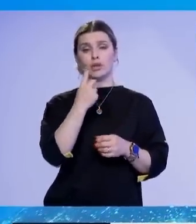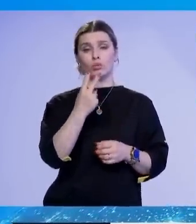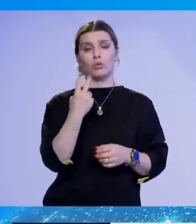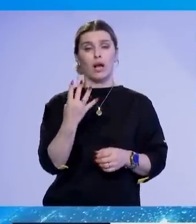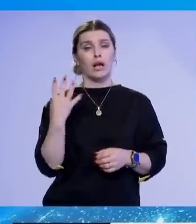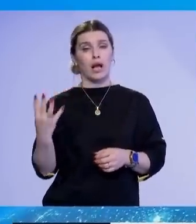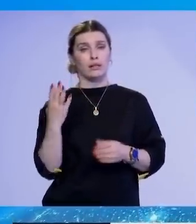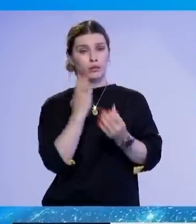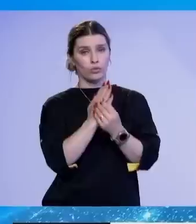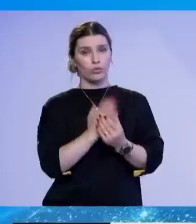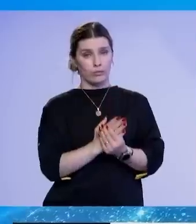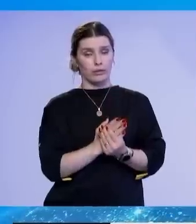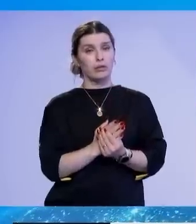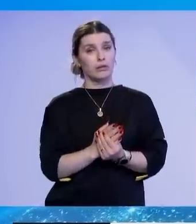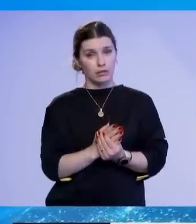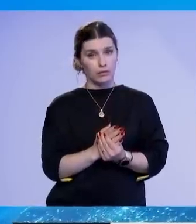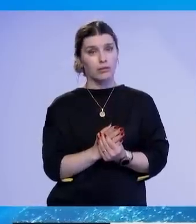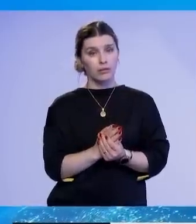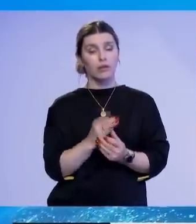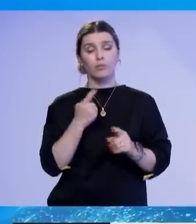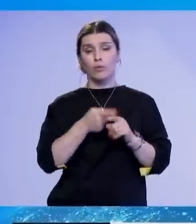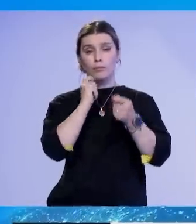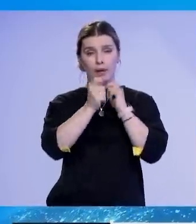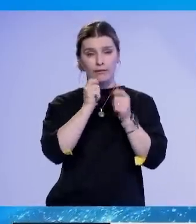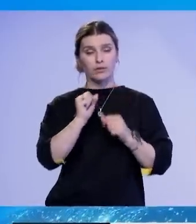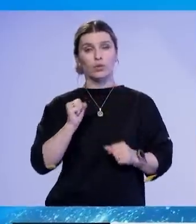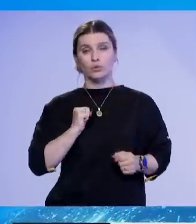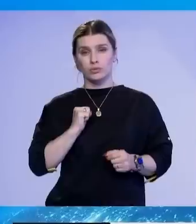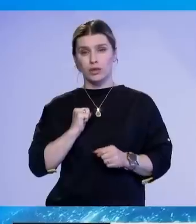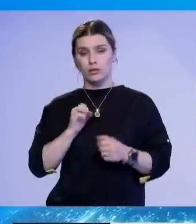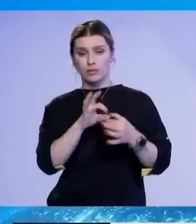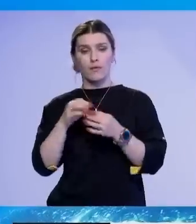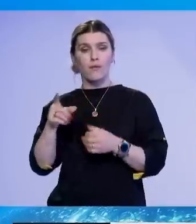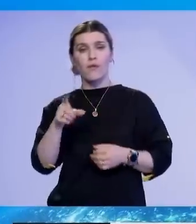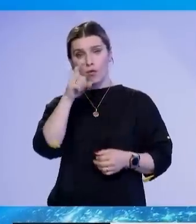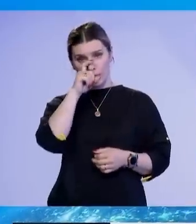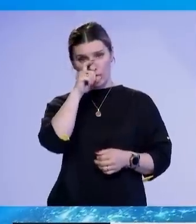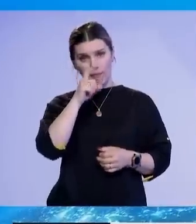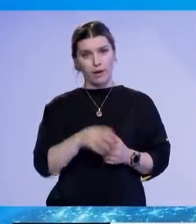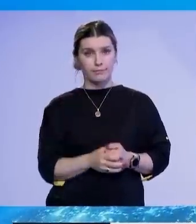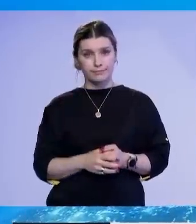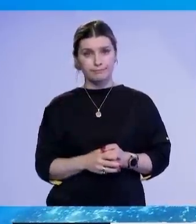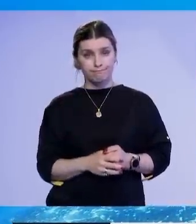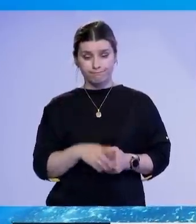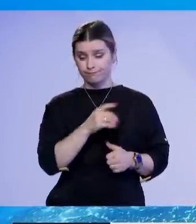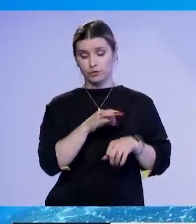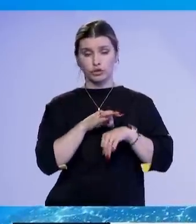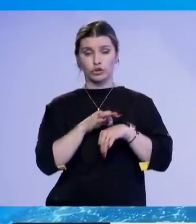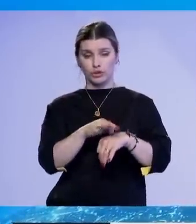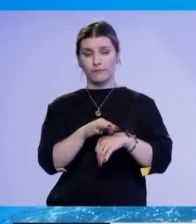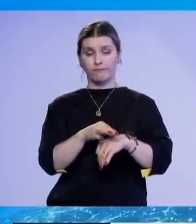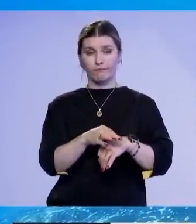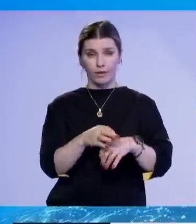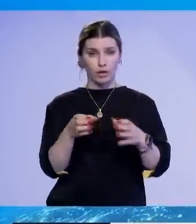këshilit të sigurimi të kombëve të bashkuara dhe marveshjen ushtarako teknike kumanovës. Shefi i shtabit të përgjithshmë të forcave të